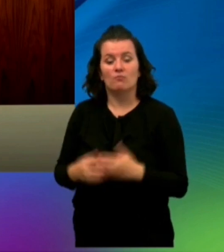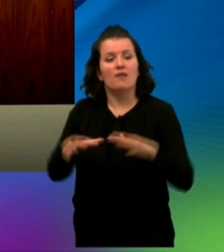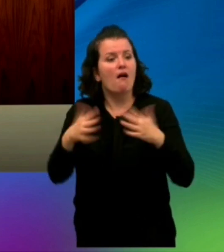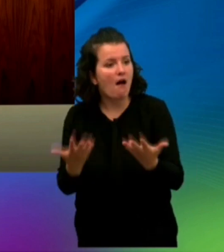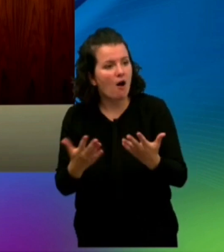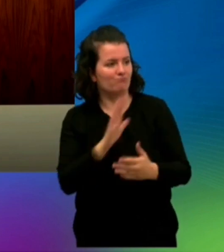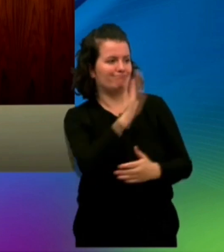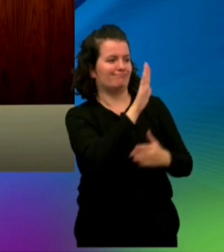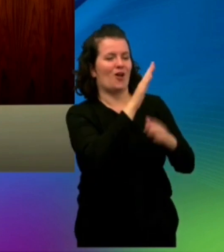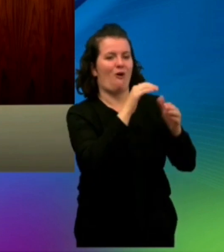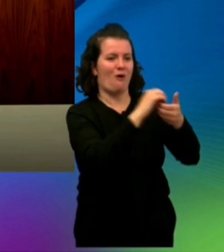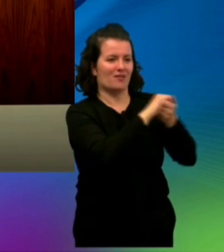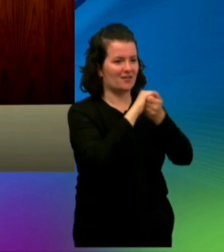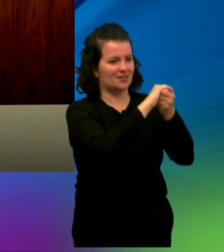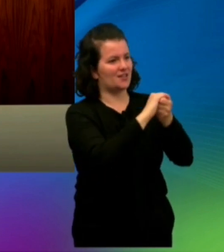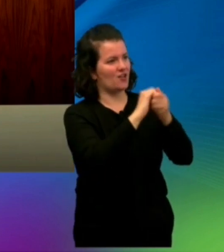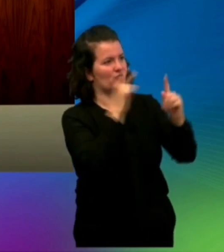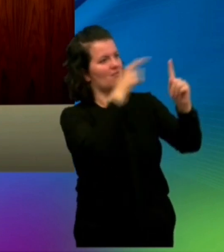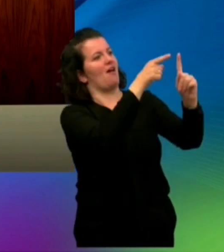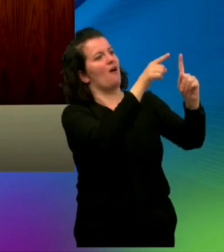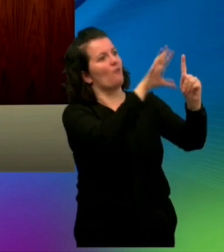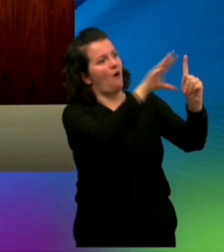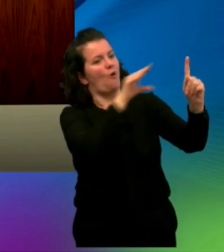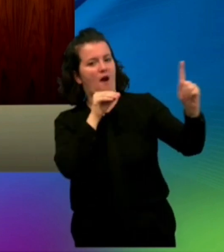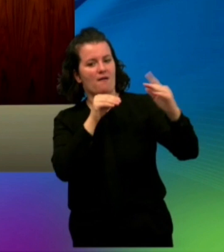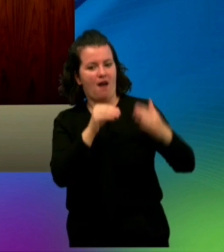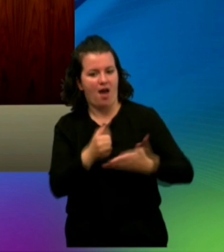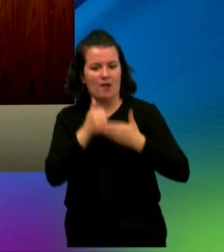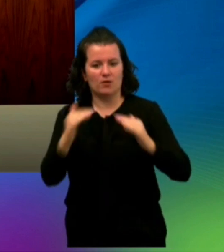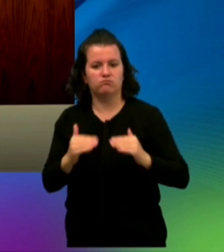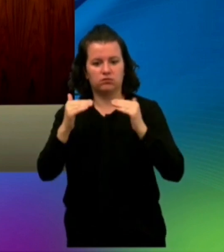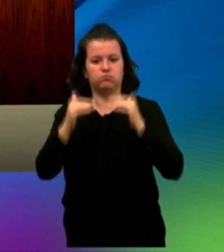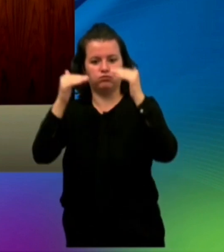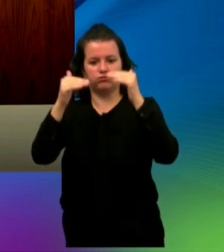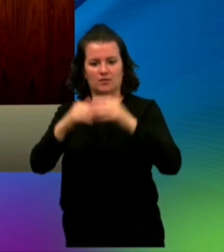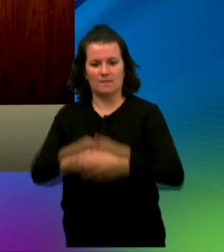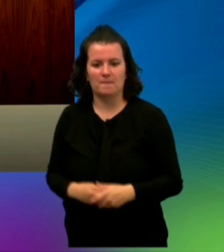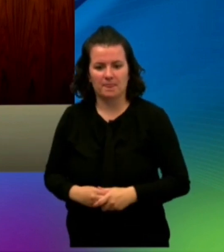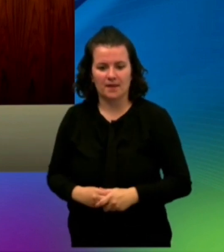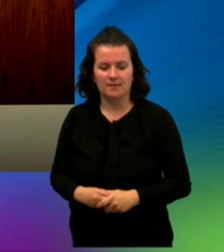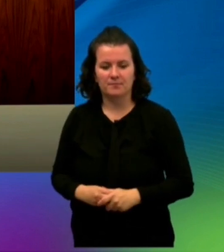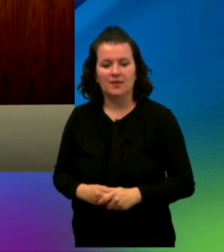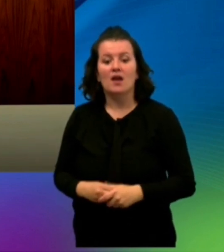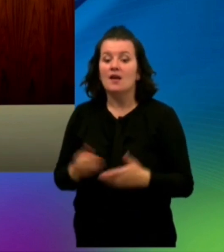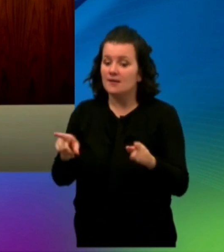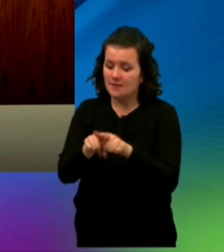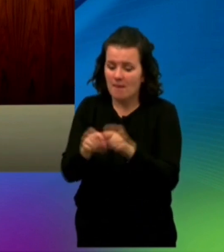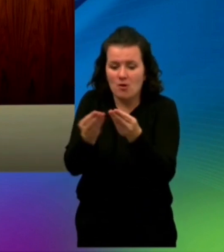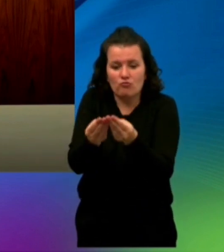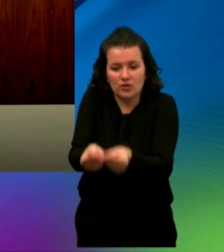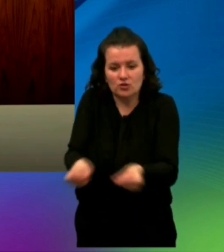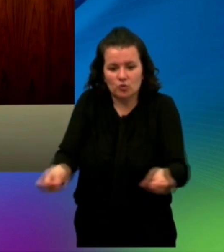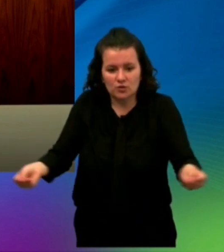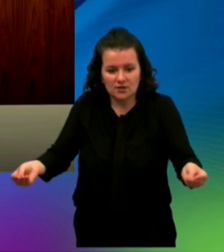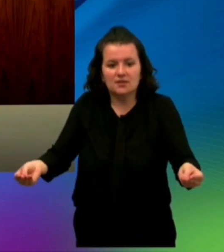أجور الطباء وتأهيل مركز الصحية والمستشفيات وشرعنا في رقمنة القطاع وهي